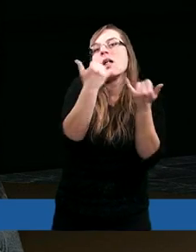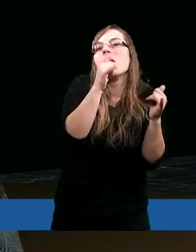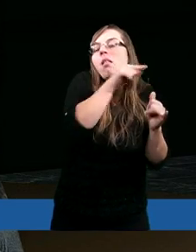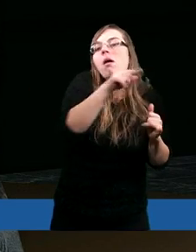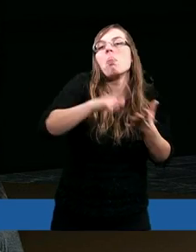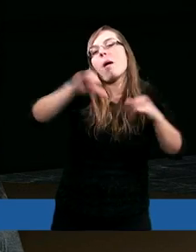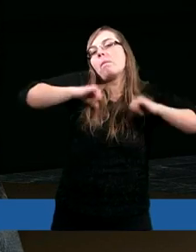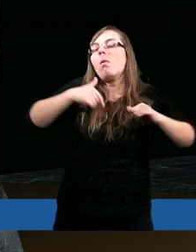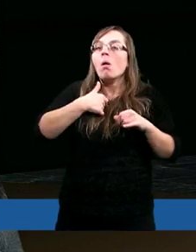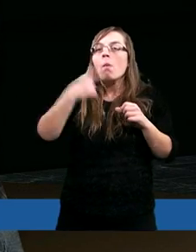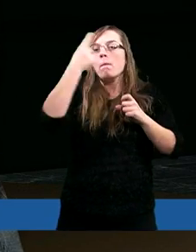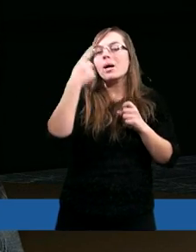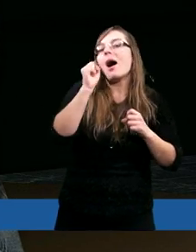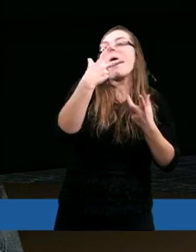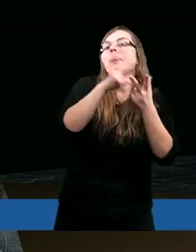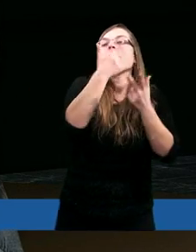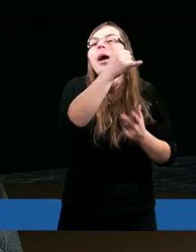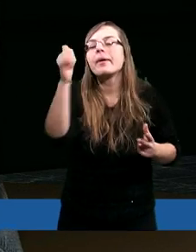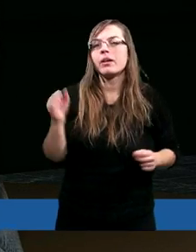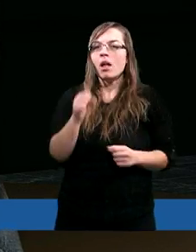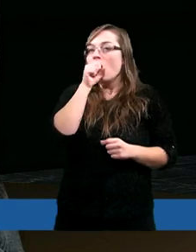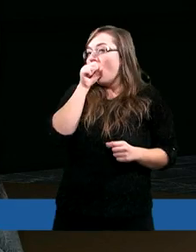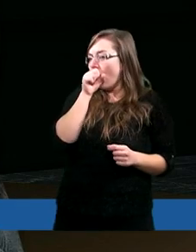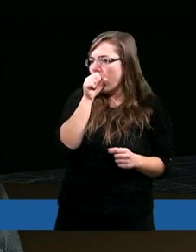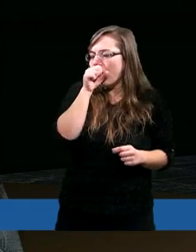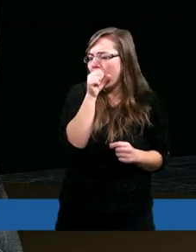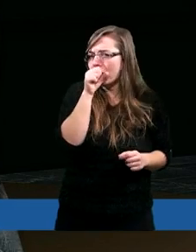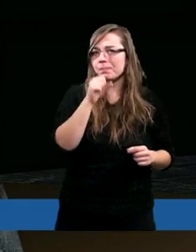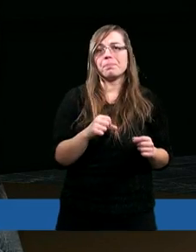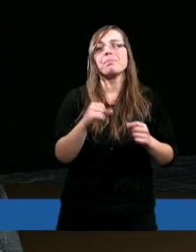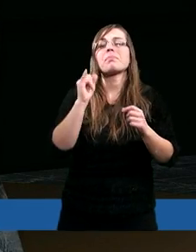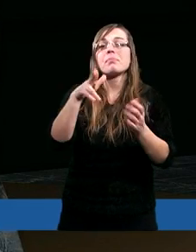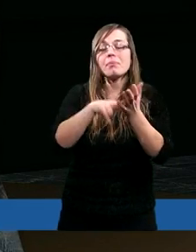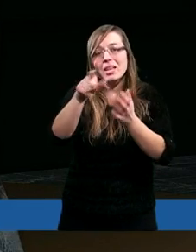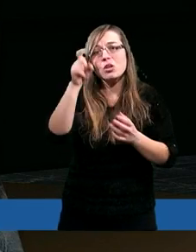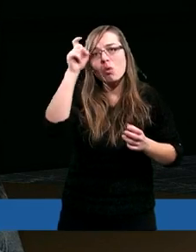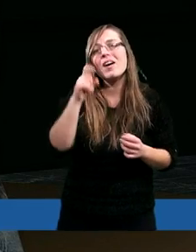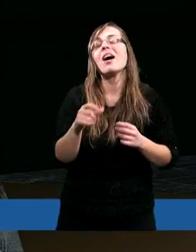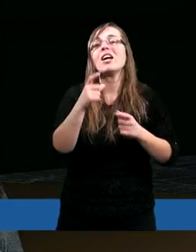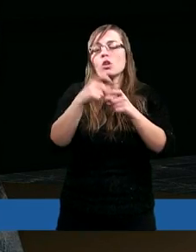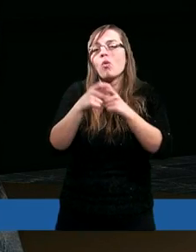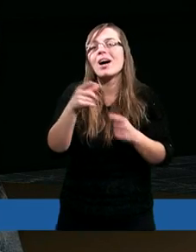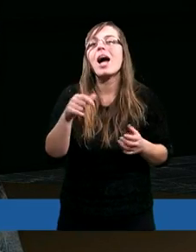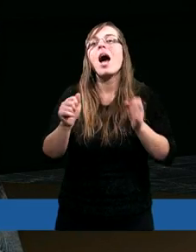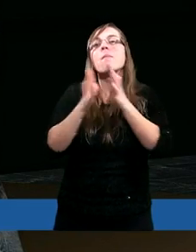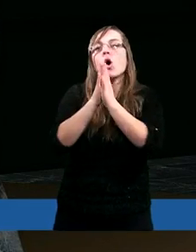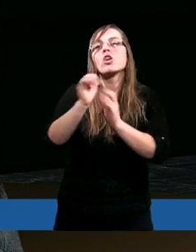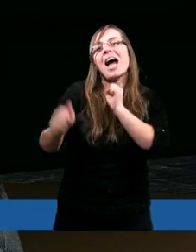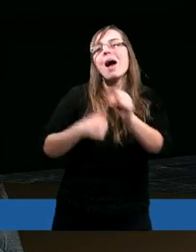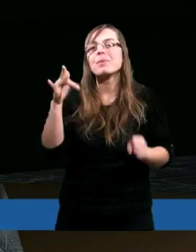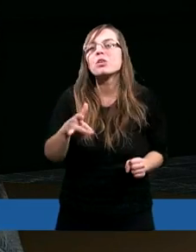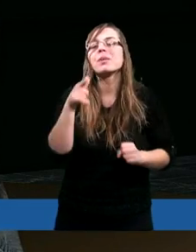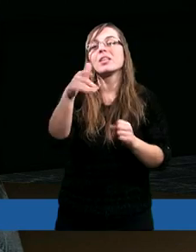przede wszystkim na siebie, a Ty pragniesz nas przemienić, nauczyć czegoś nowego. Spraw, abyśmy chcieli